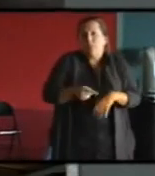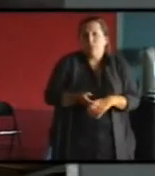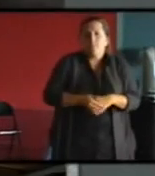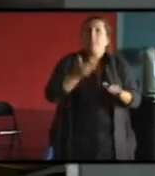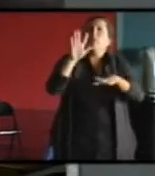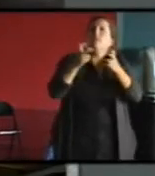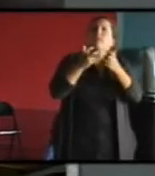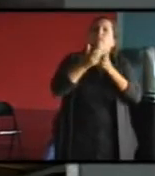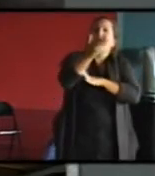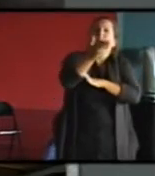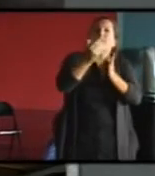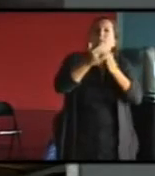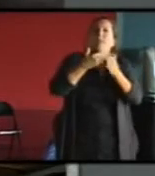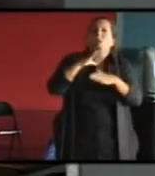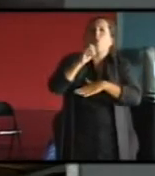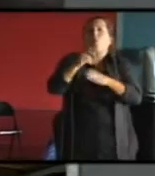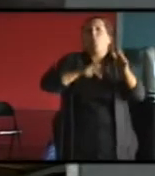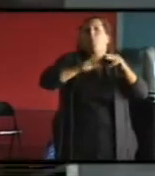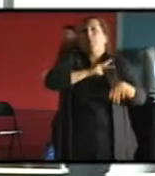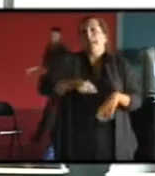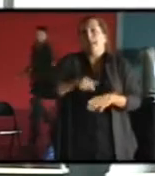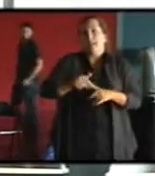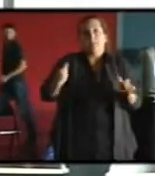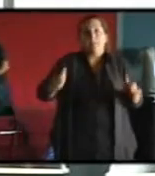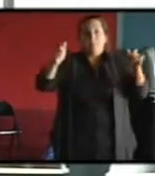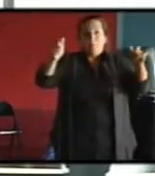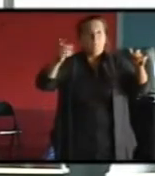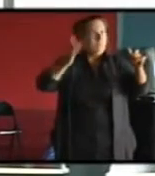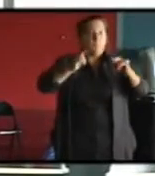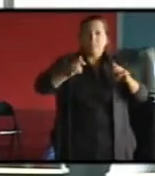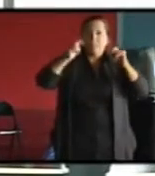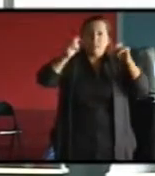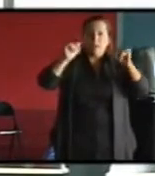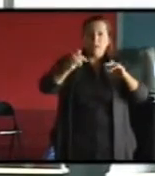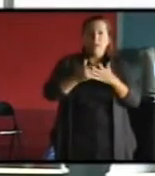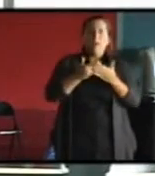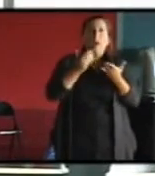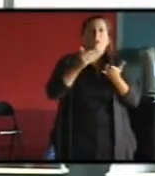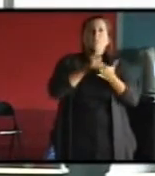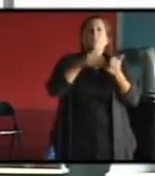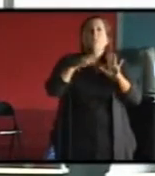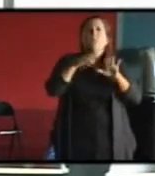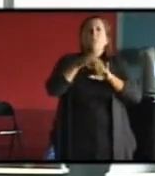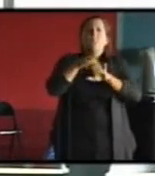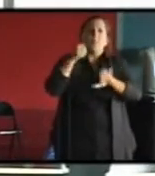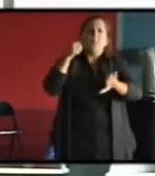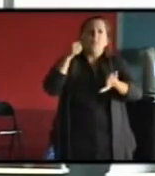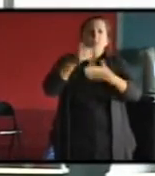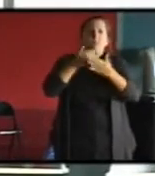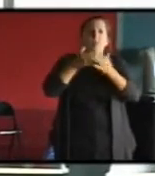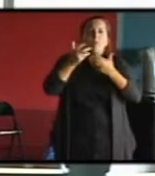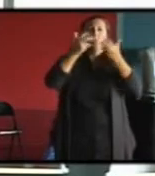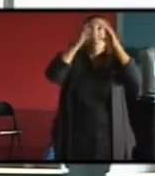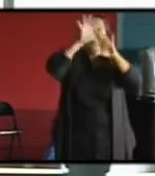Autre exemple, là,'est sur une copropriété. On voit un bâtiment du 19e à gauche qui avait perdu ses